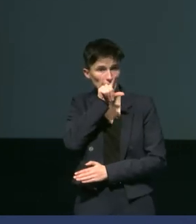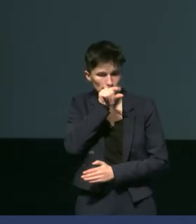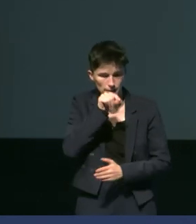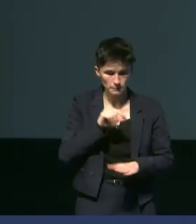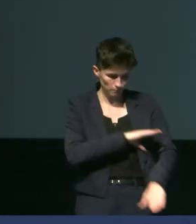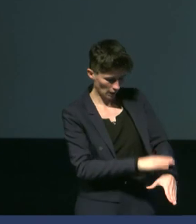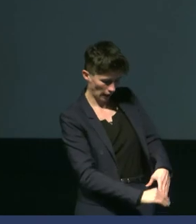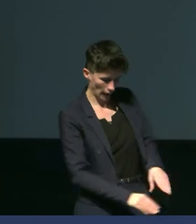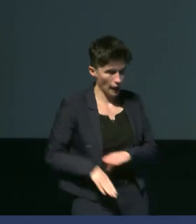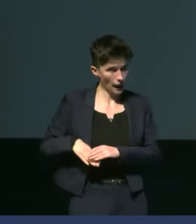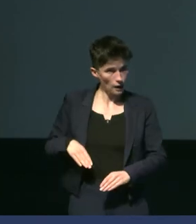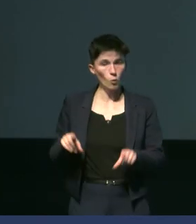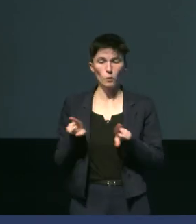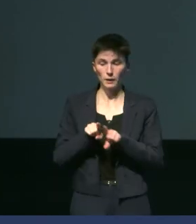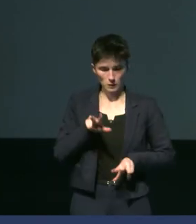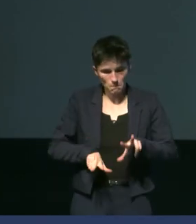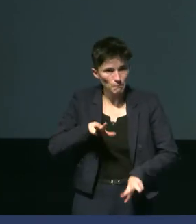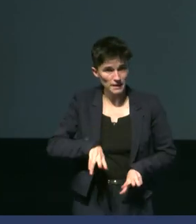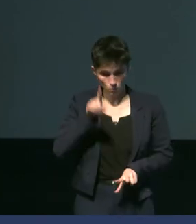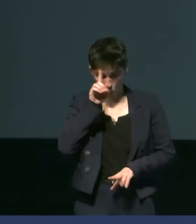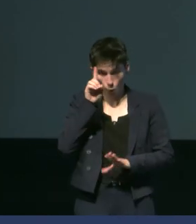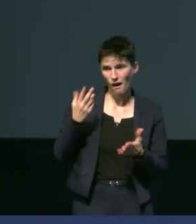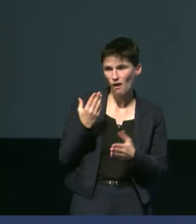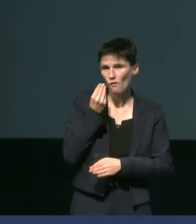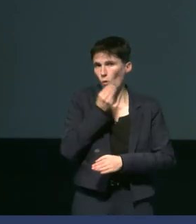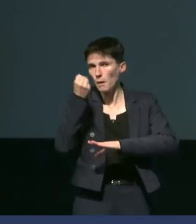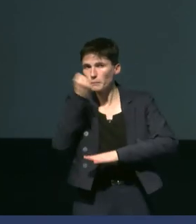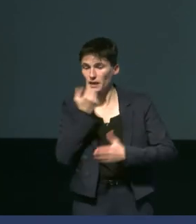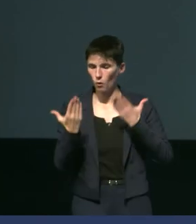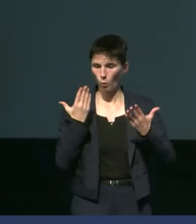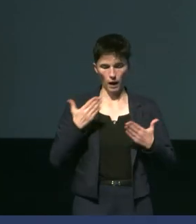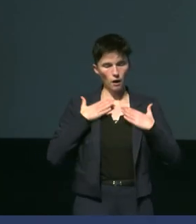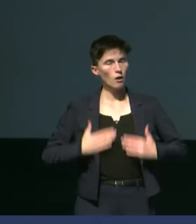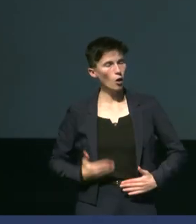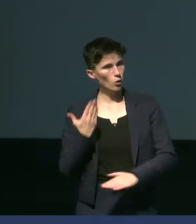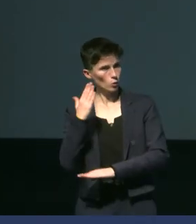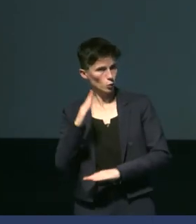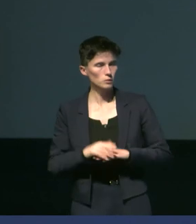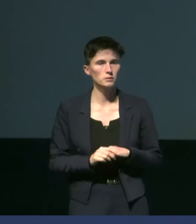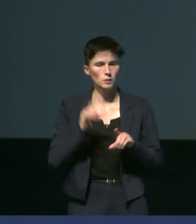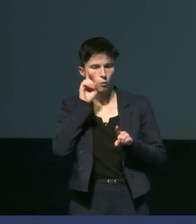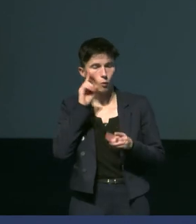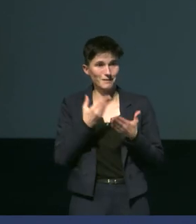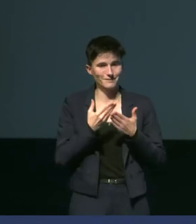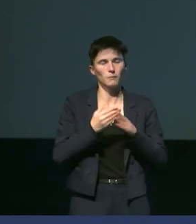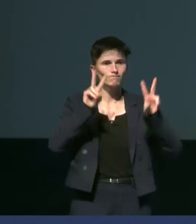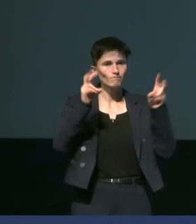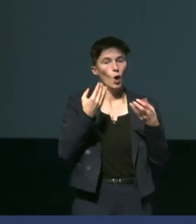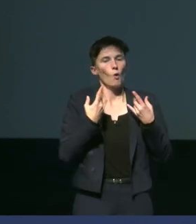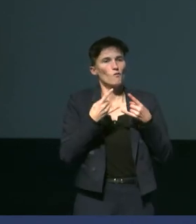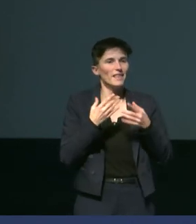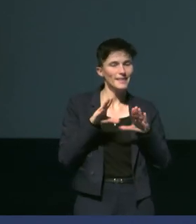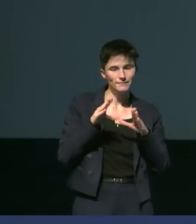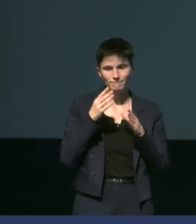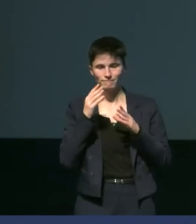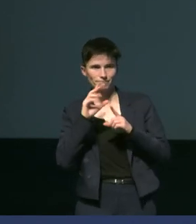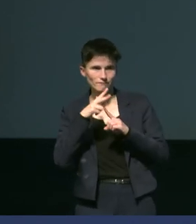et les pattes qui sont encore plus froides que le reste du corps. Pourquoi ? Parce que ces zones, c'est ce qu'on appelle des fenêtres thermiques. C'est-à-dire que